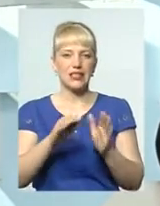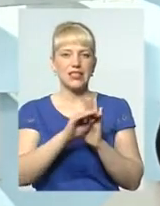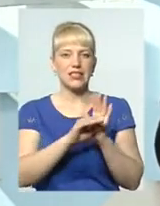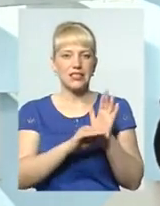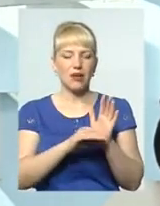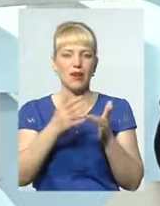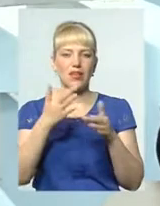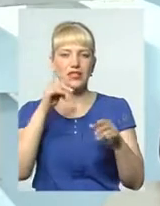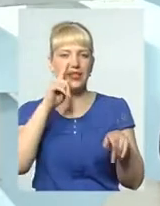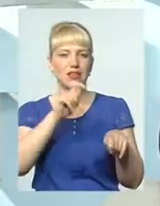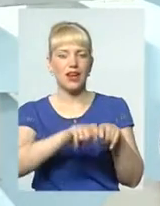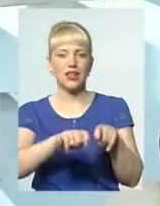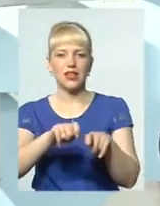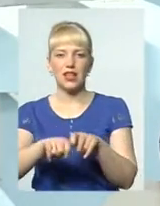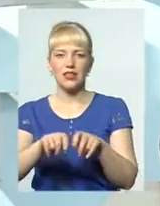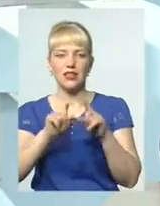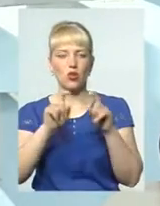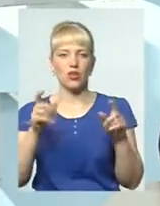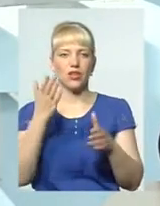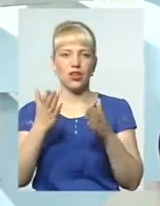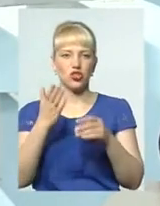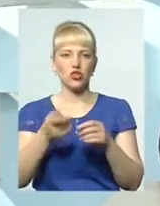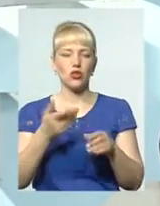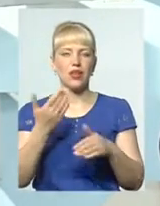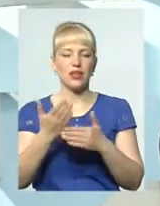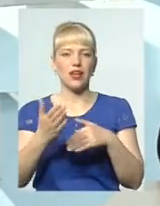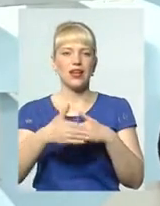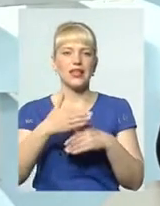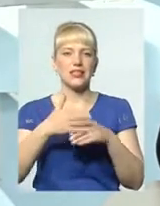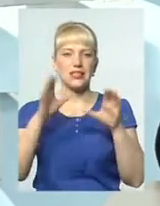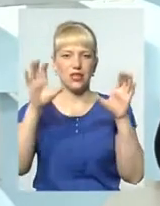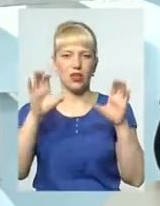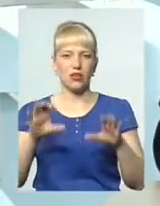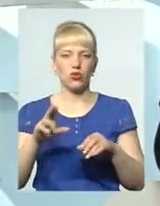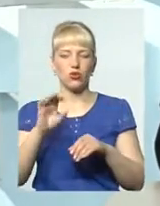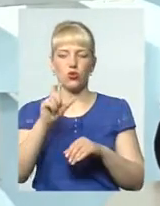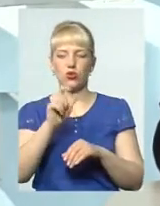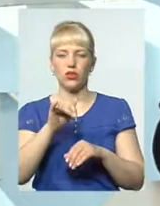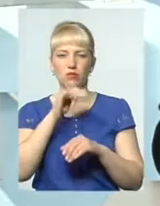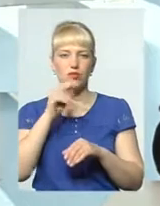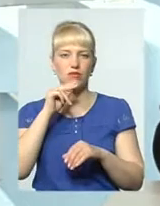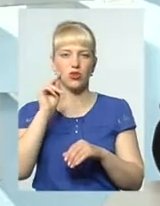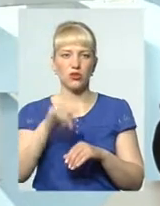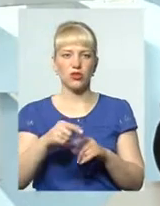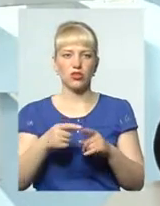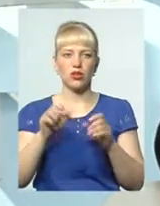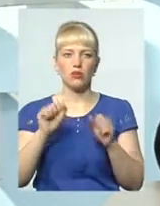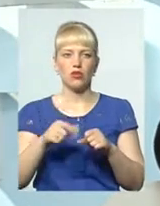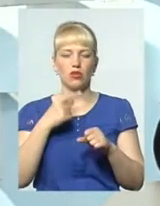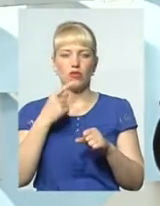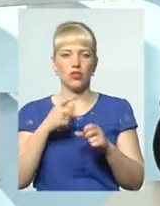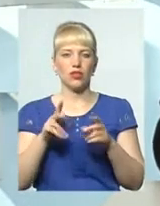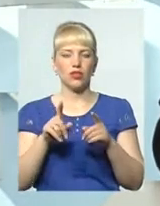органів. І якщо є риска закону, ніколи людина, ми можемо звинувачувати їх, можемо говорити, я просто дуже маю часто